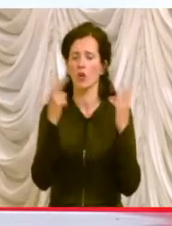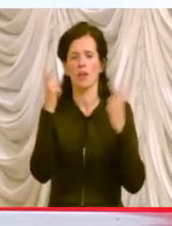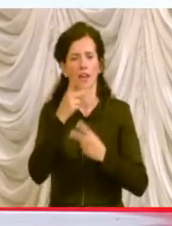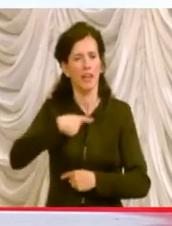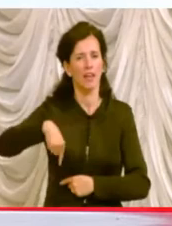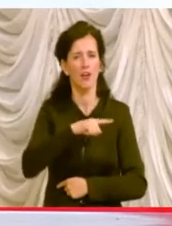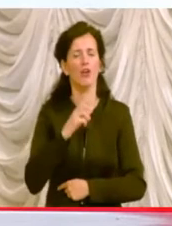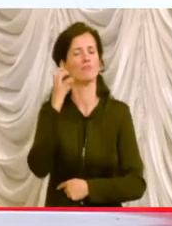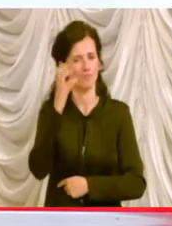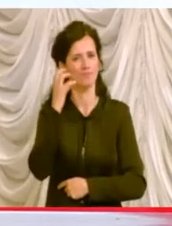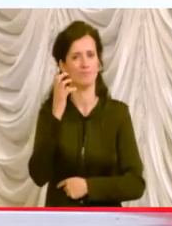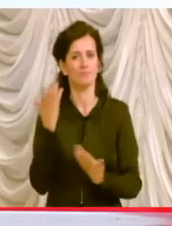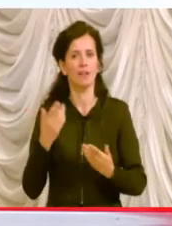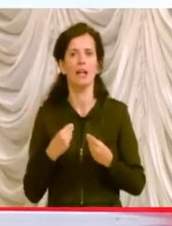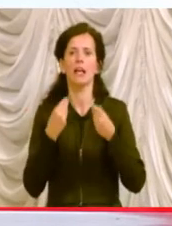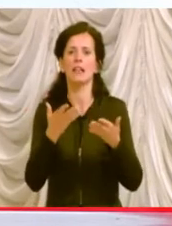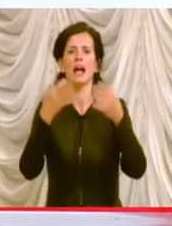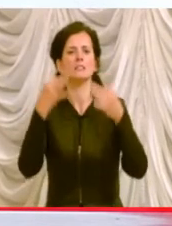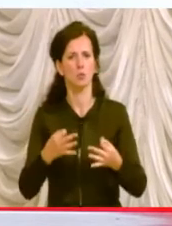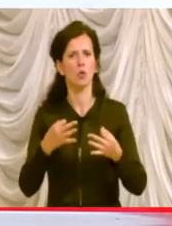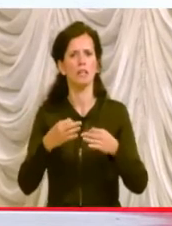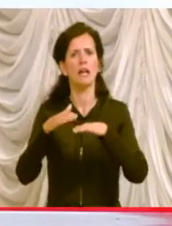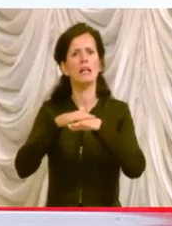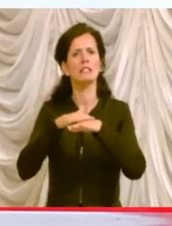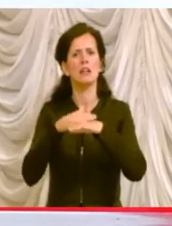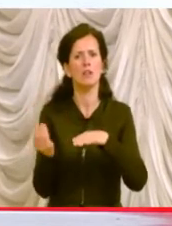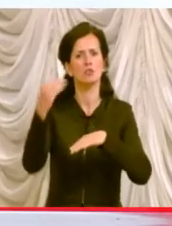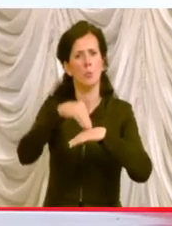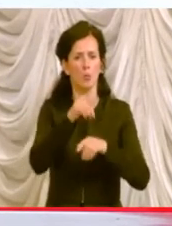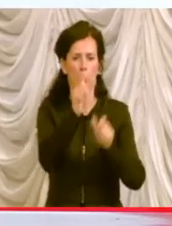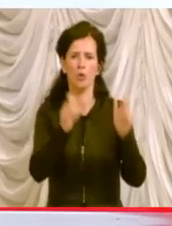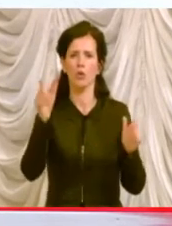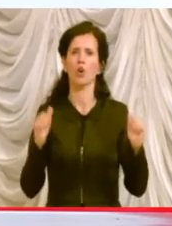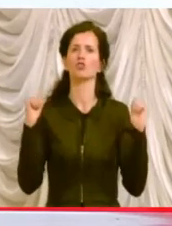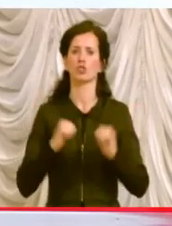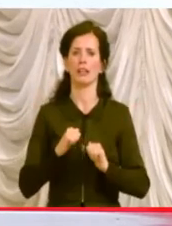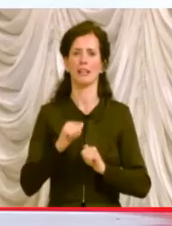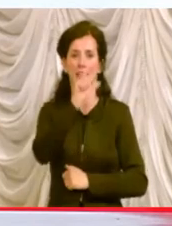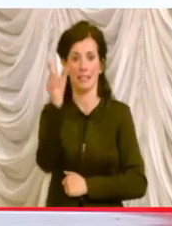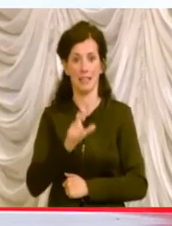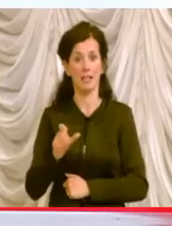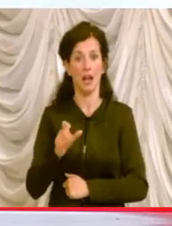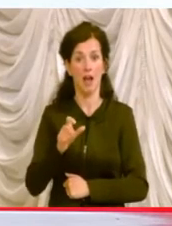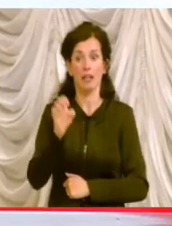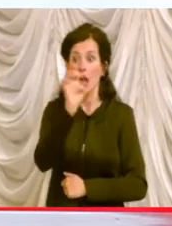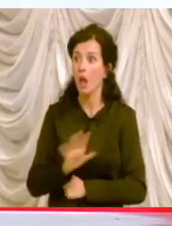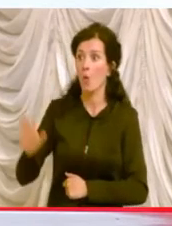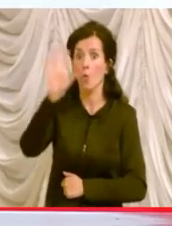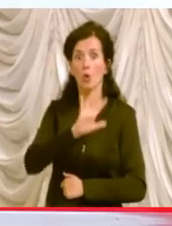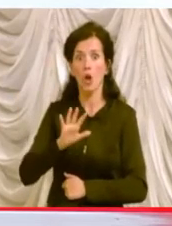tutta sicurezza garantiamo un servizio in più a tutti i cittadini italiani e siamo stati i primi in Europa,